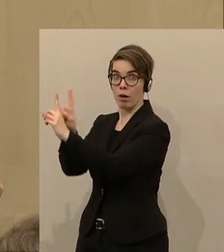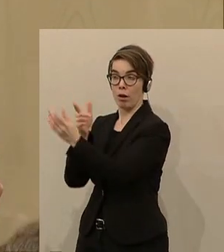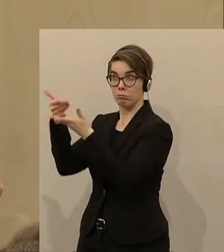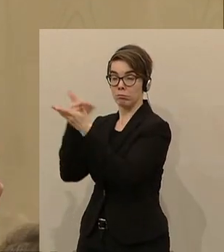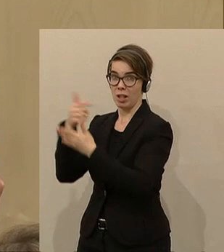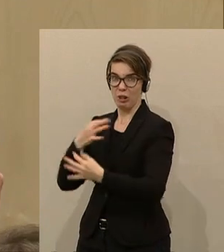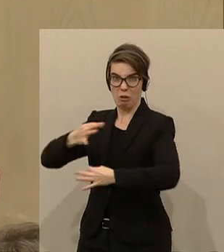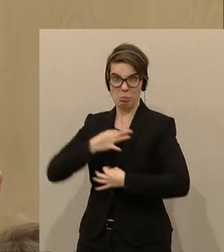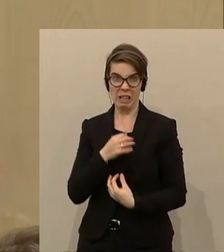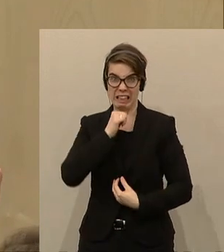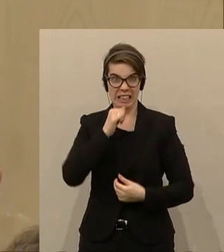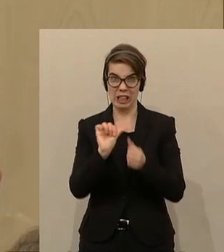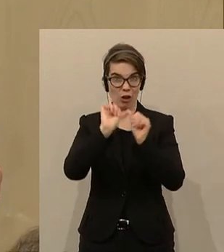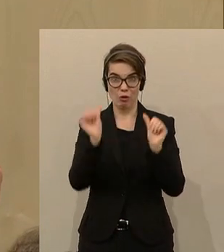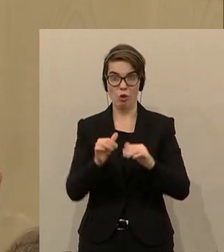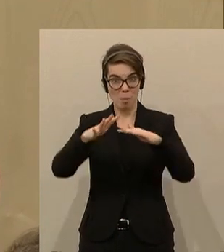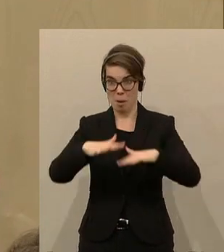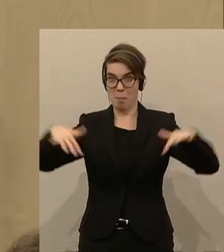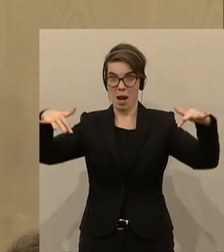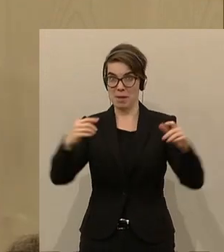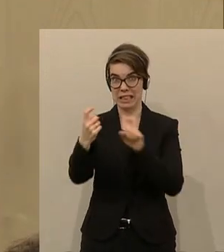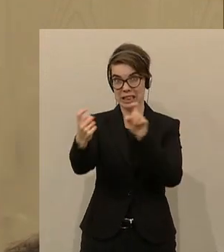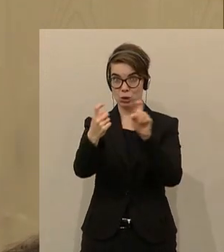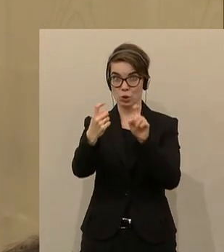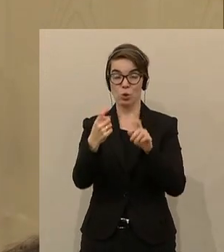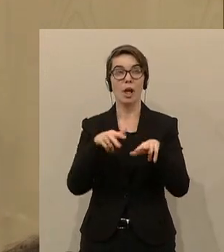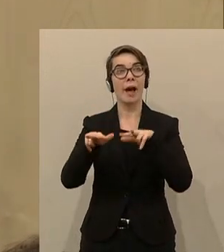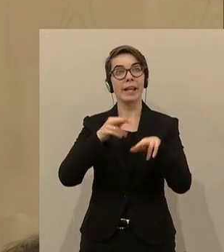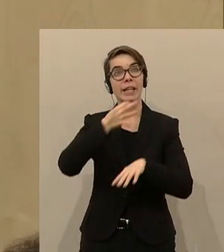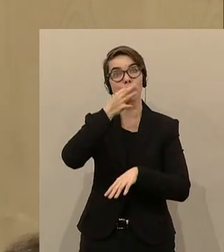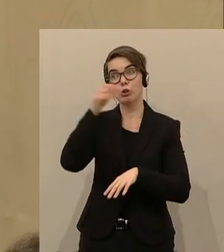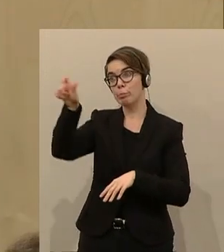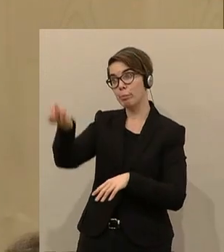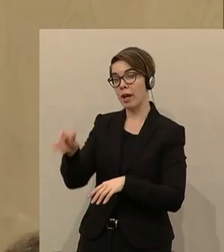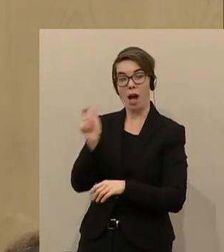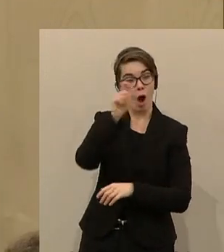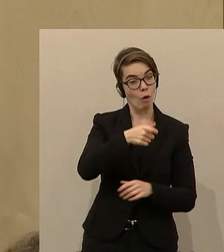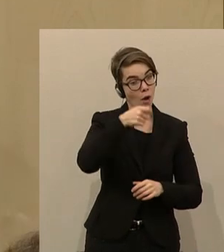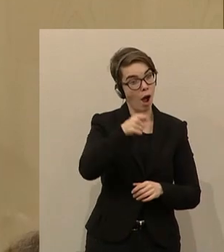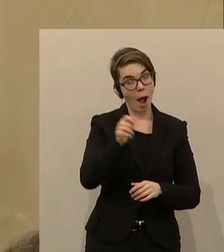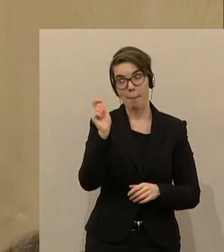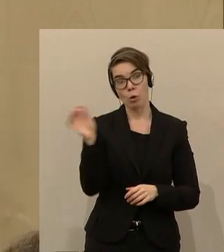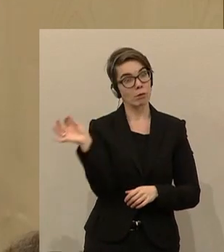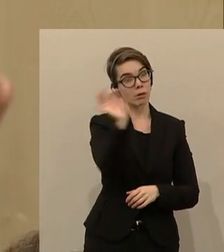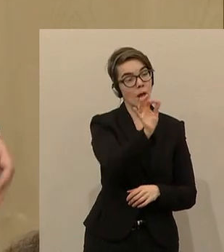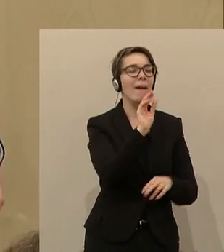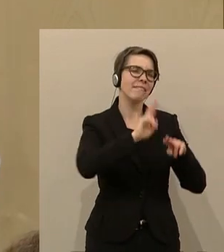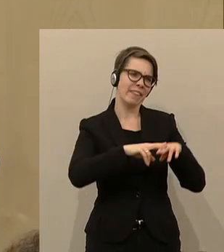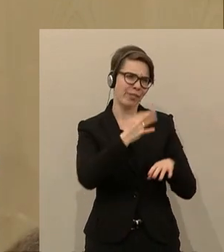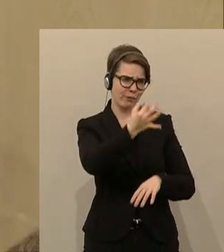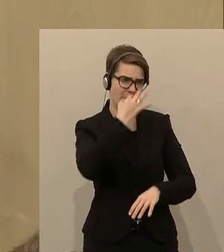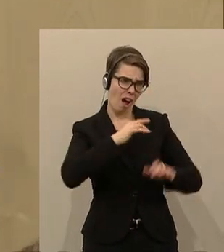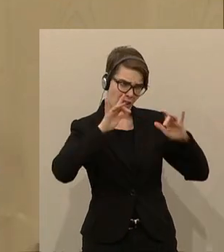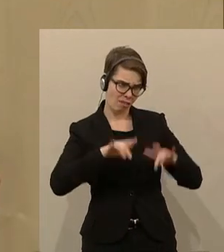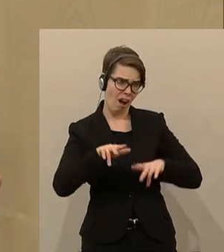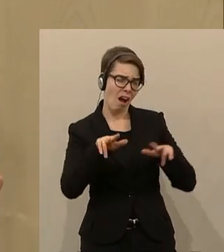nicht die Form von parlamentarischer Diskussion, dass der Regierungssprecher den Abgeordneten sagt, wenn Sie Fragen haben, dann ruft Sie mir